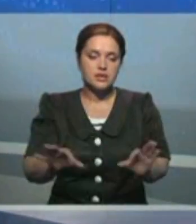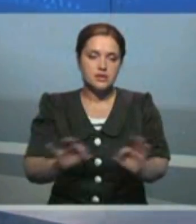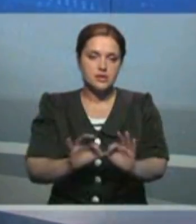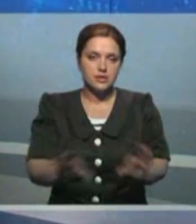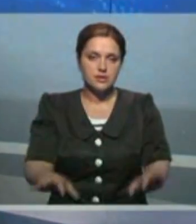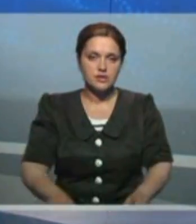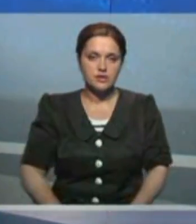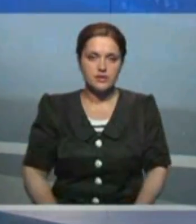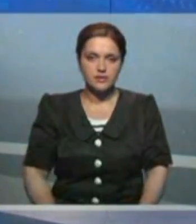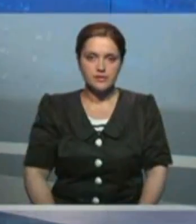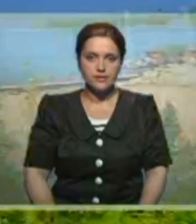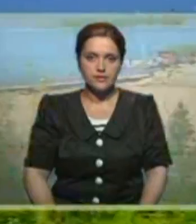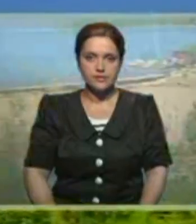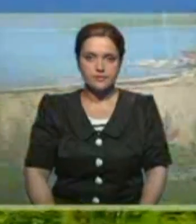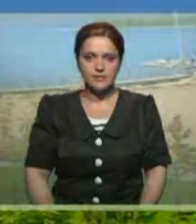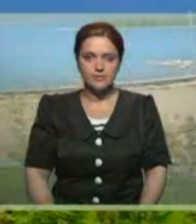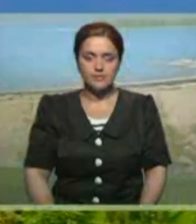Жандагуловой.